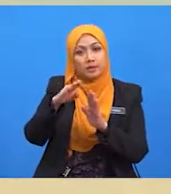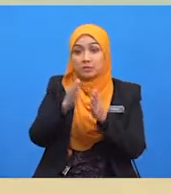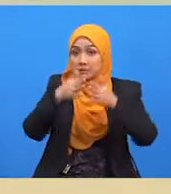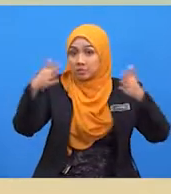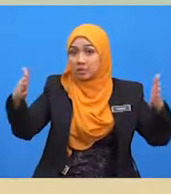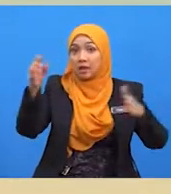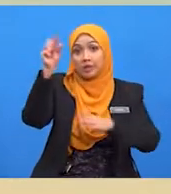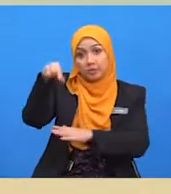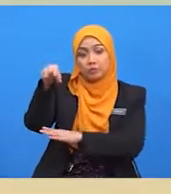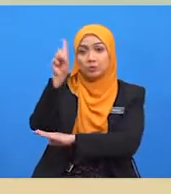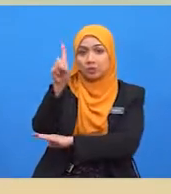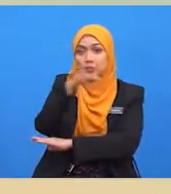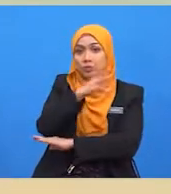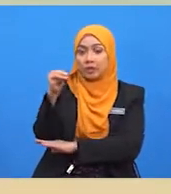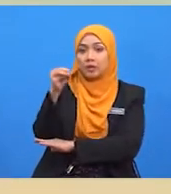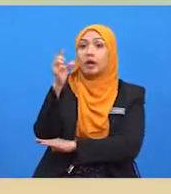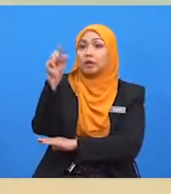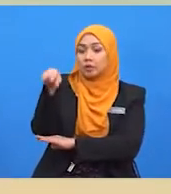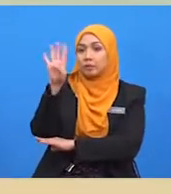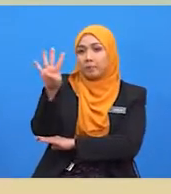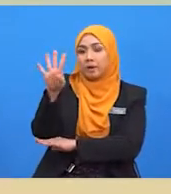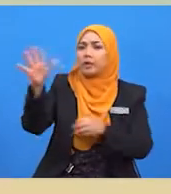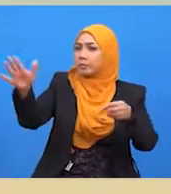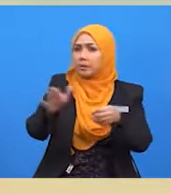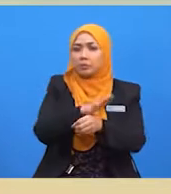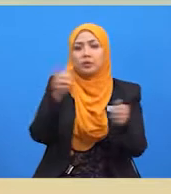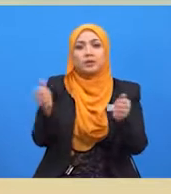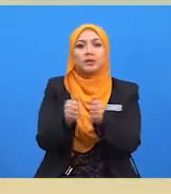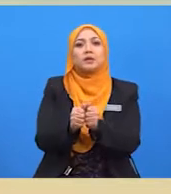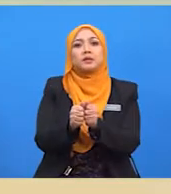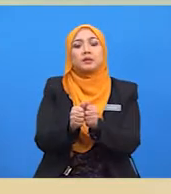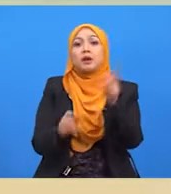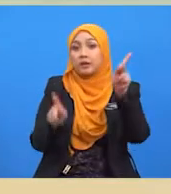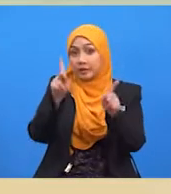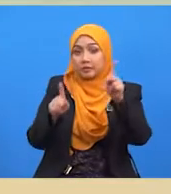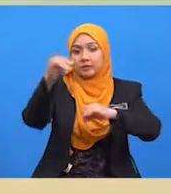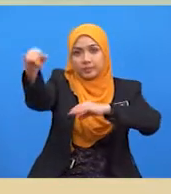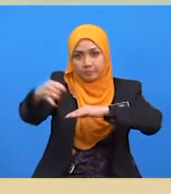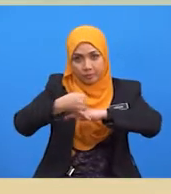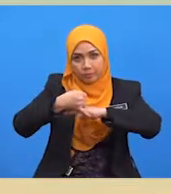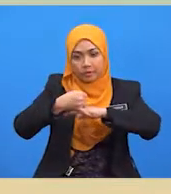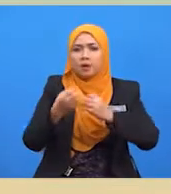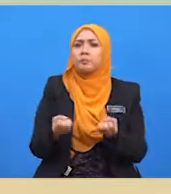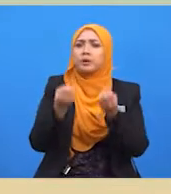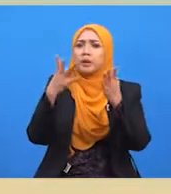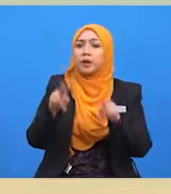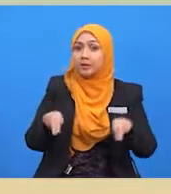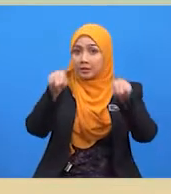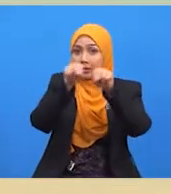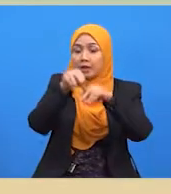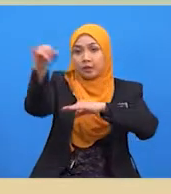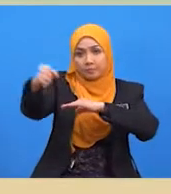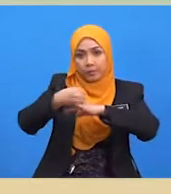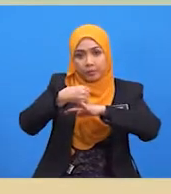dengan kereta import berapakah nilai import? Nilai import adalah sebesar